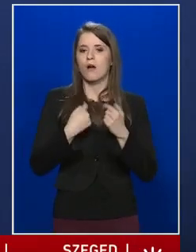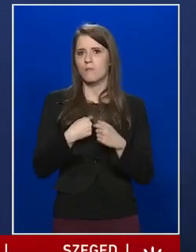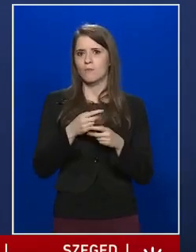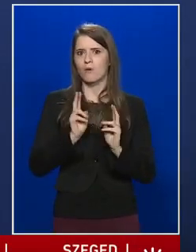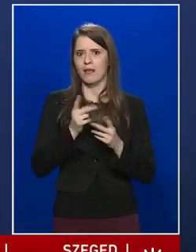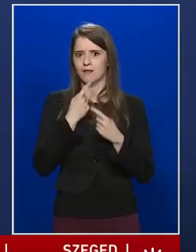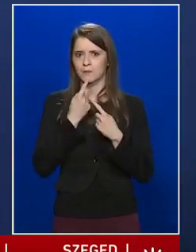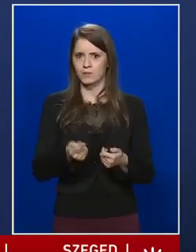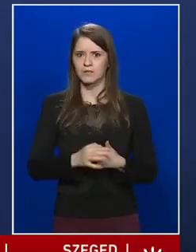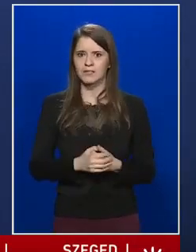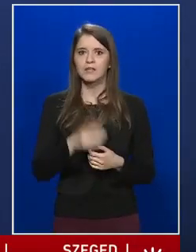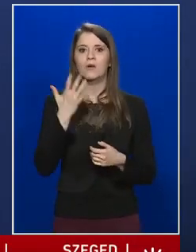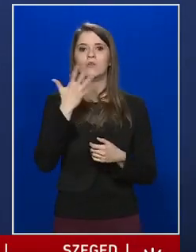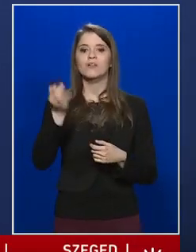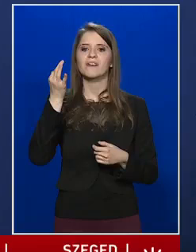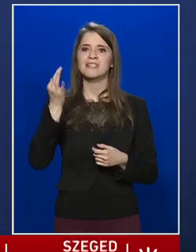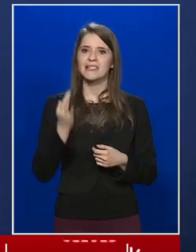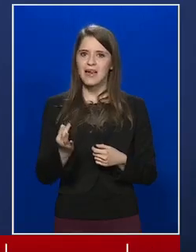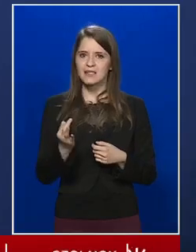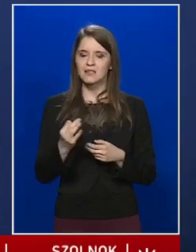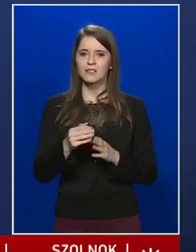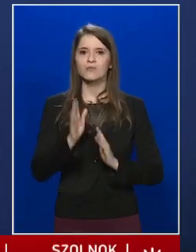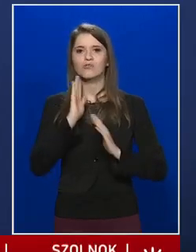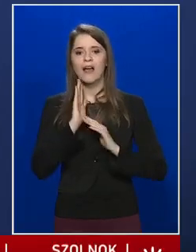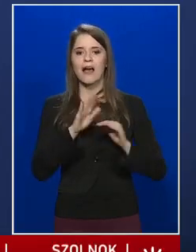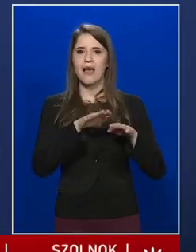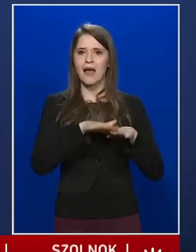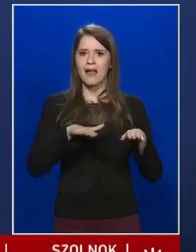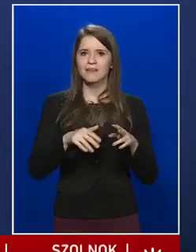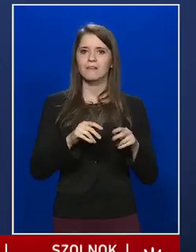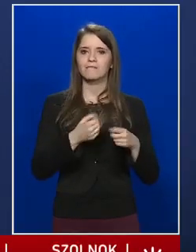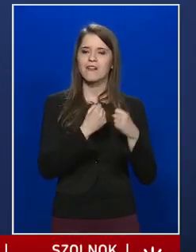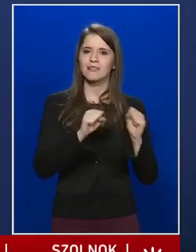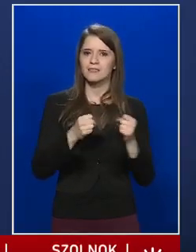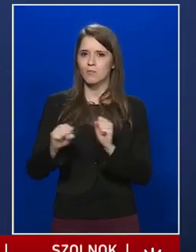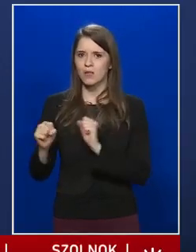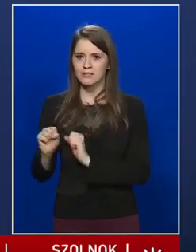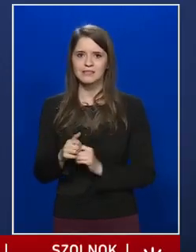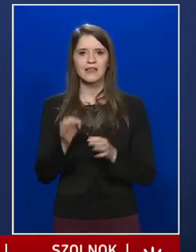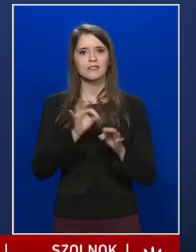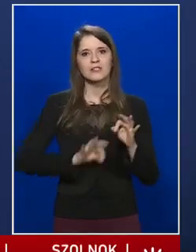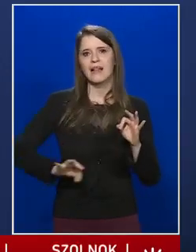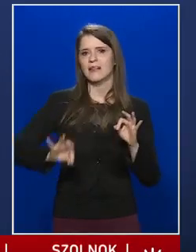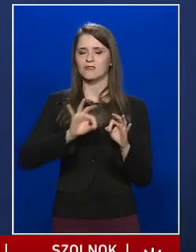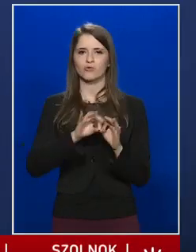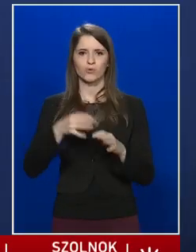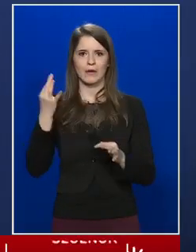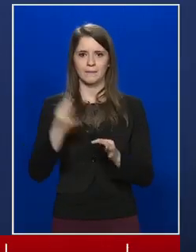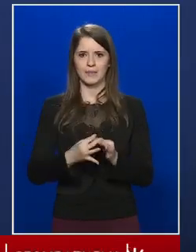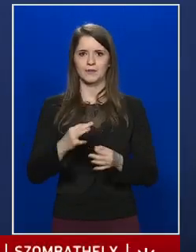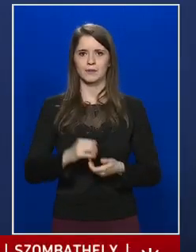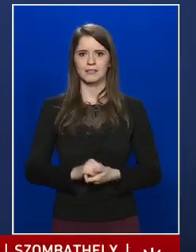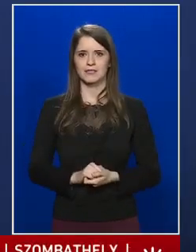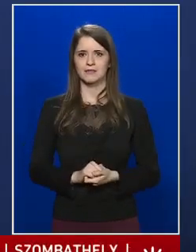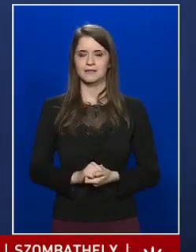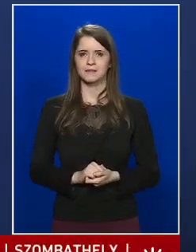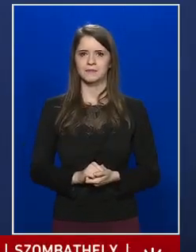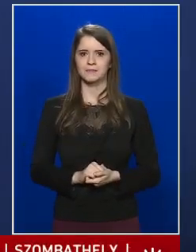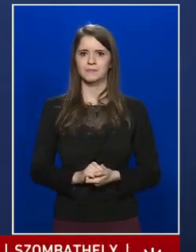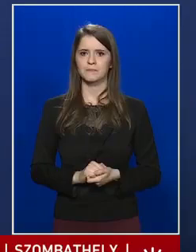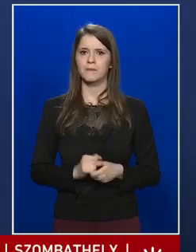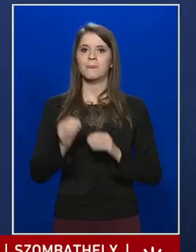az, hogy az 50%-os ágyfelszabadítás teljes körűen megtörtént. A